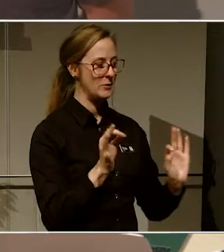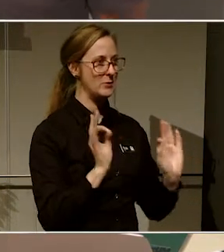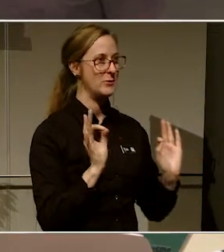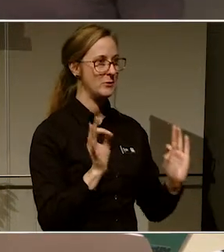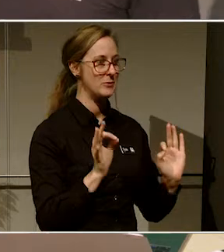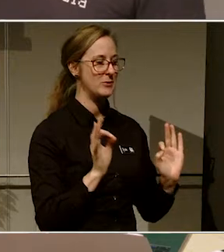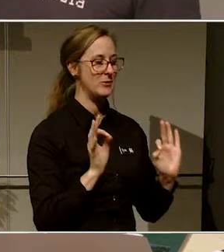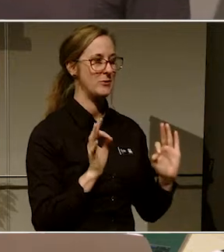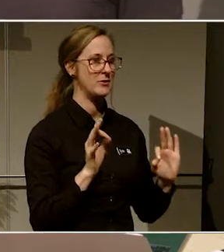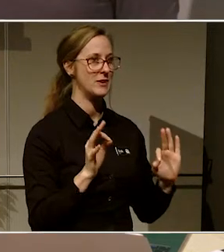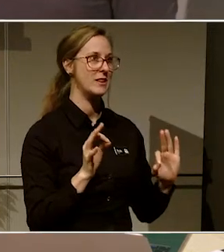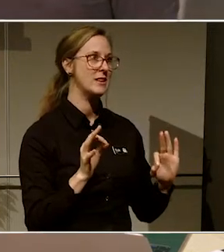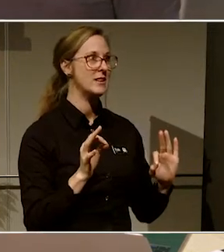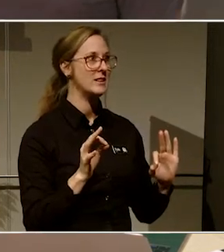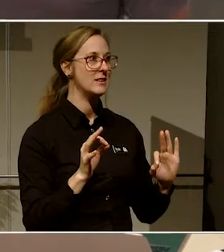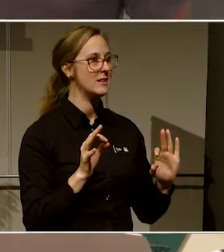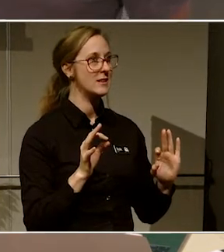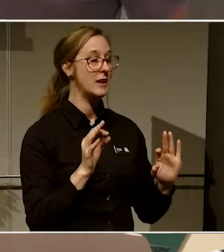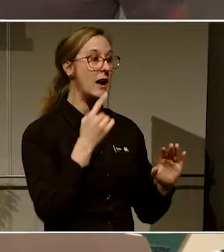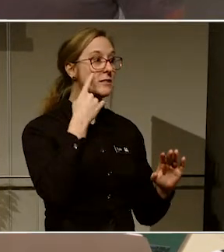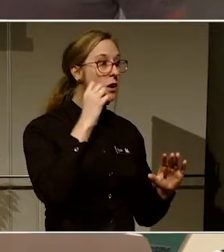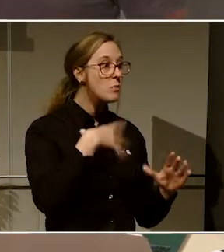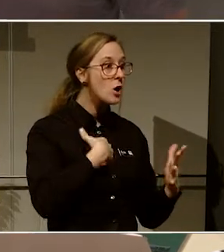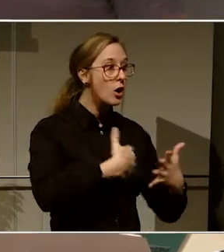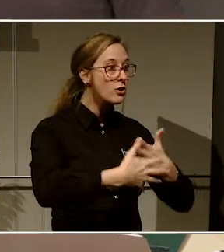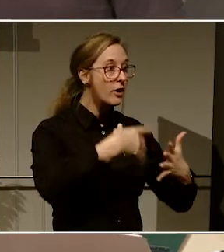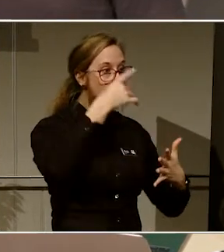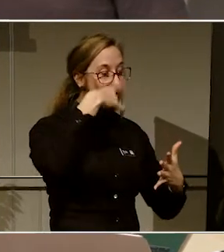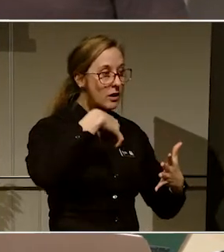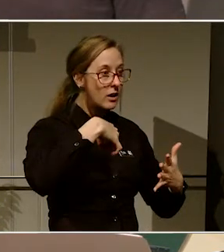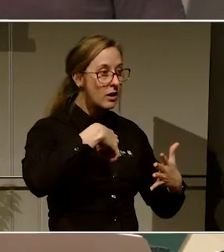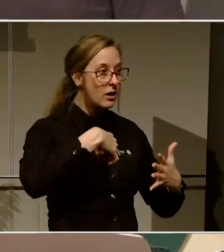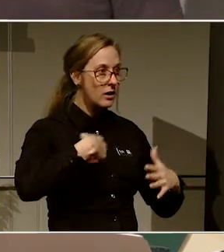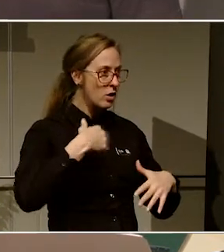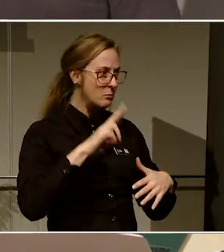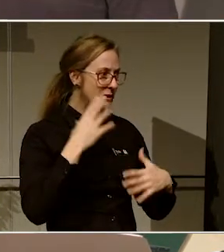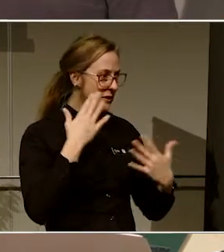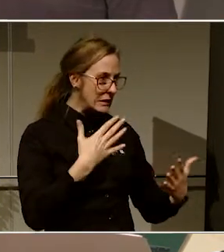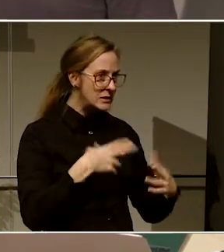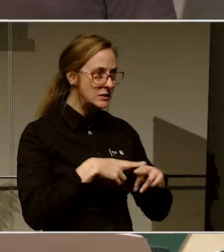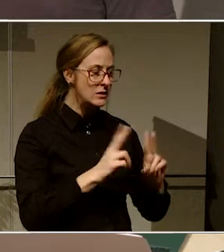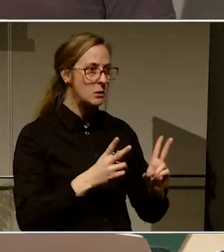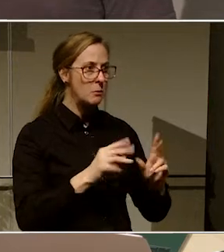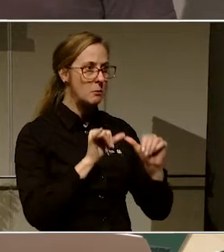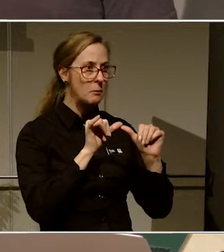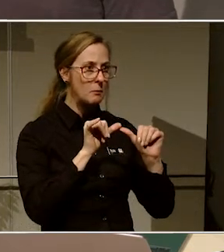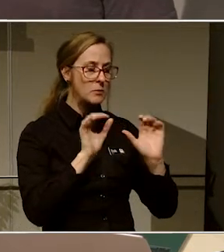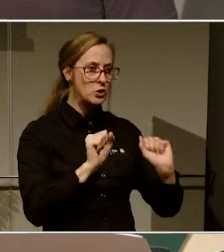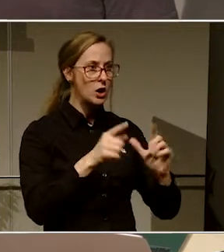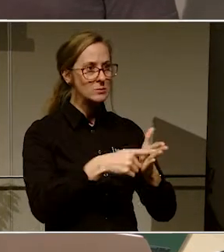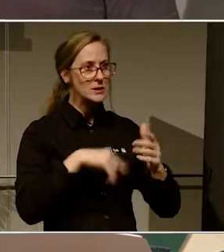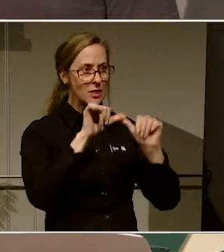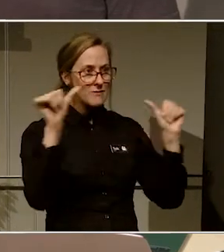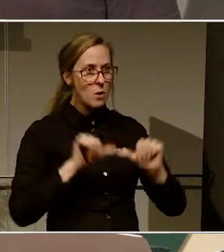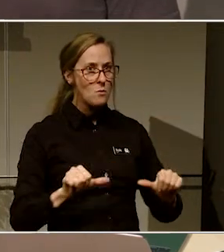Annars tänker jag att jag inte göra rätt Jag kan ju vara en skrivande människa, men jag vet inte riktigt Jag känner ändå att det är lite med formatering och sådär Om man